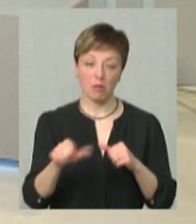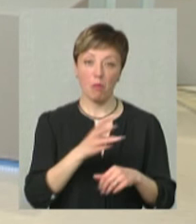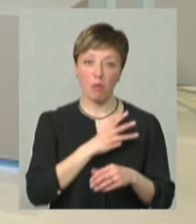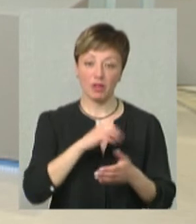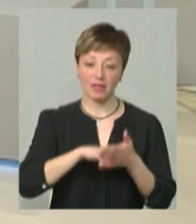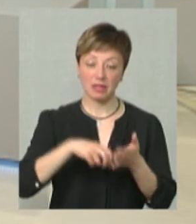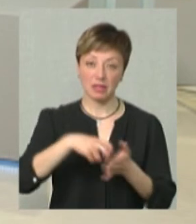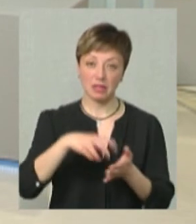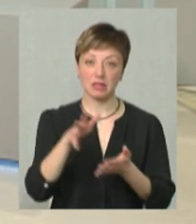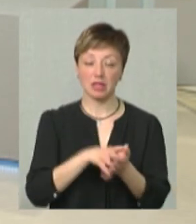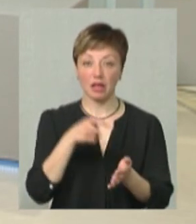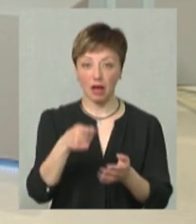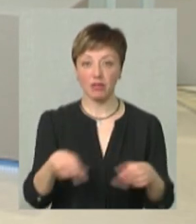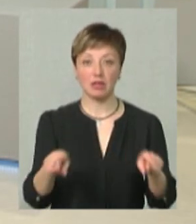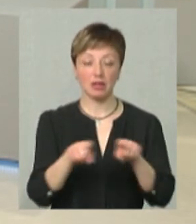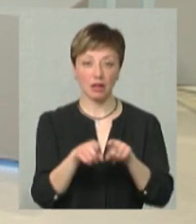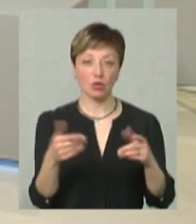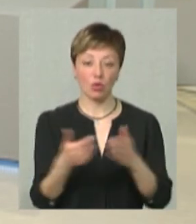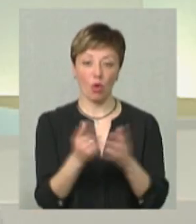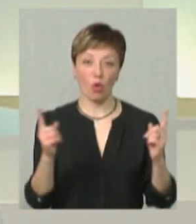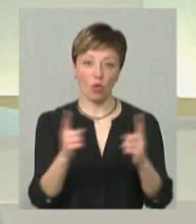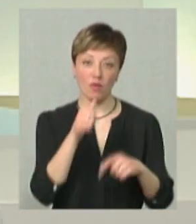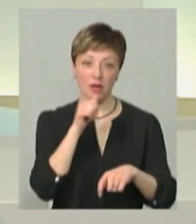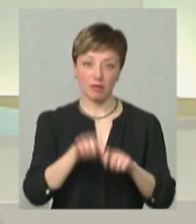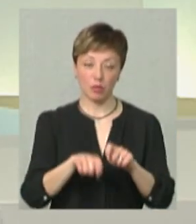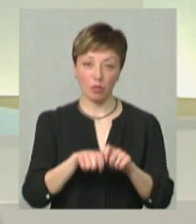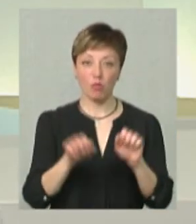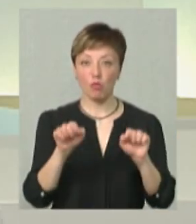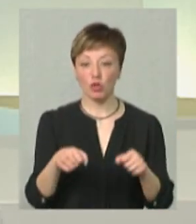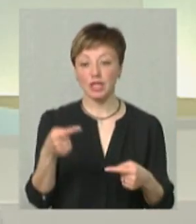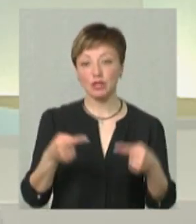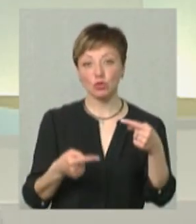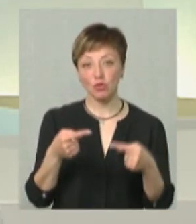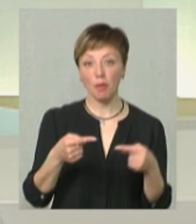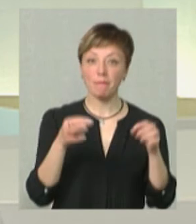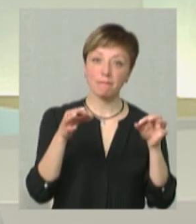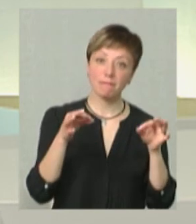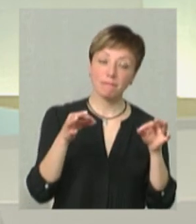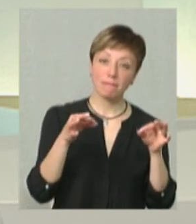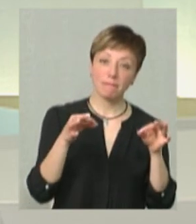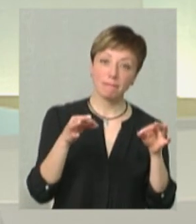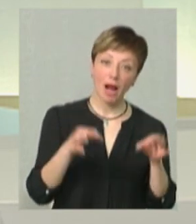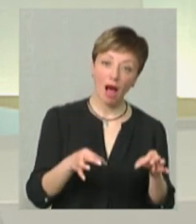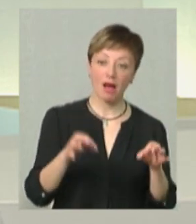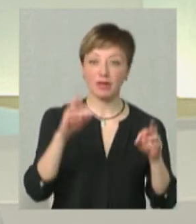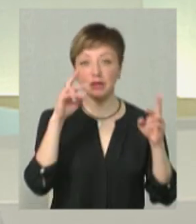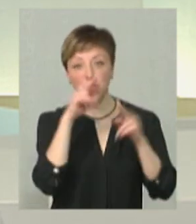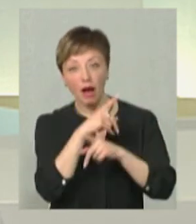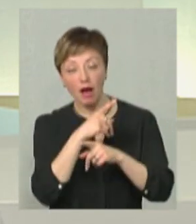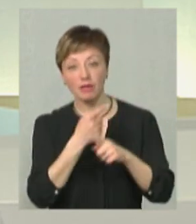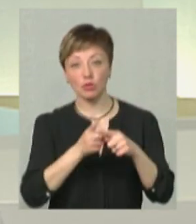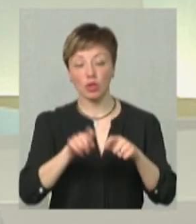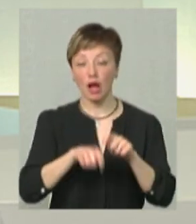мотиваційного листа заяви, ще таке коротке випробування. Можна дискутувати стосовно доцільності цього